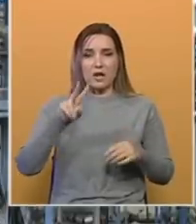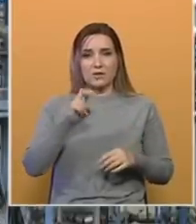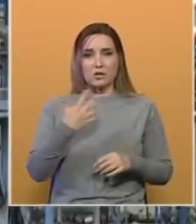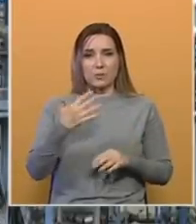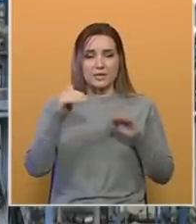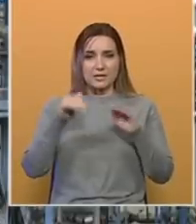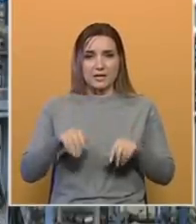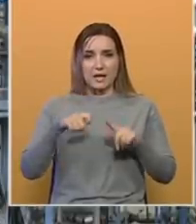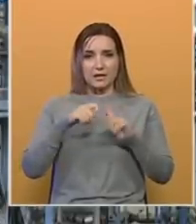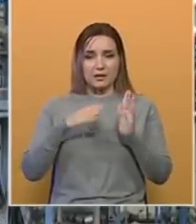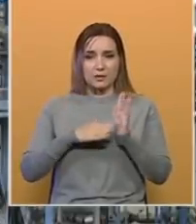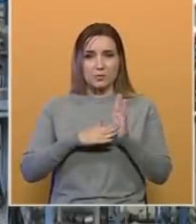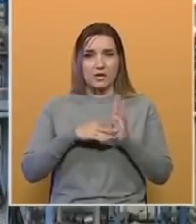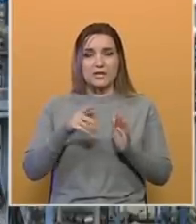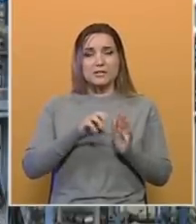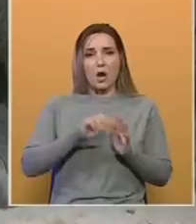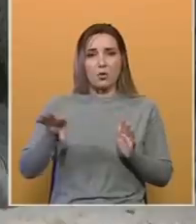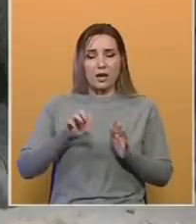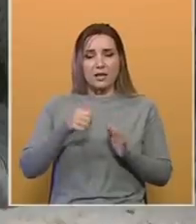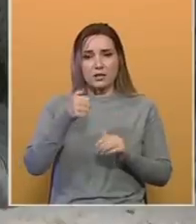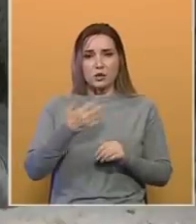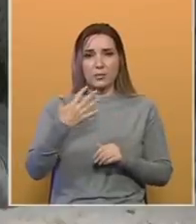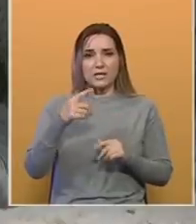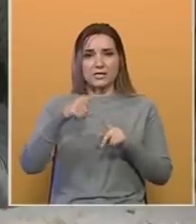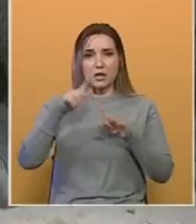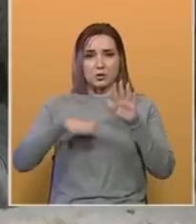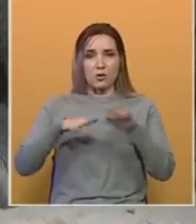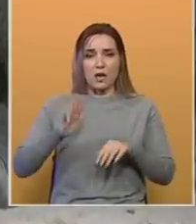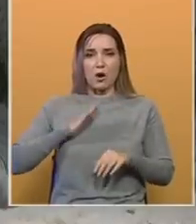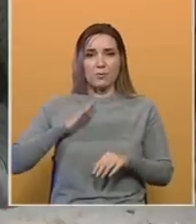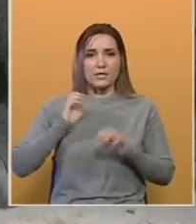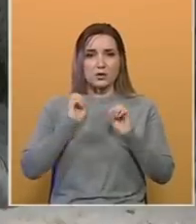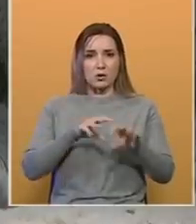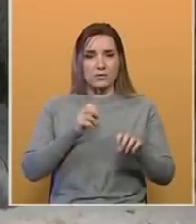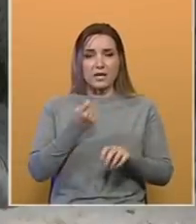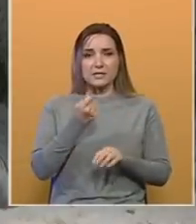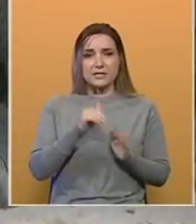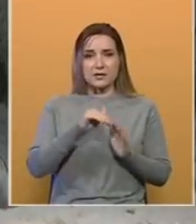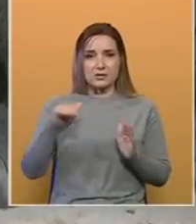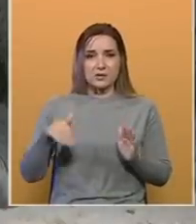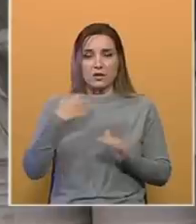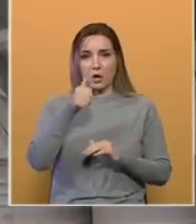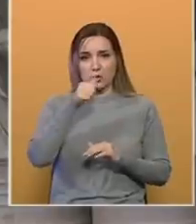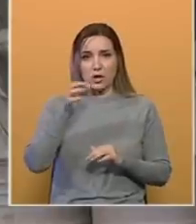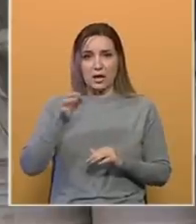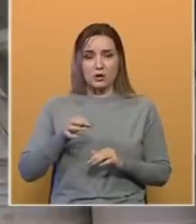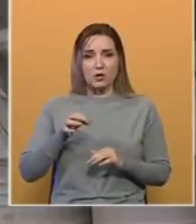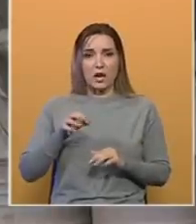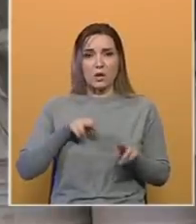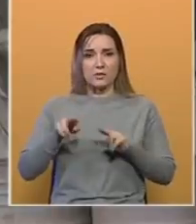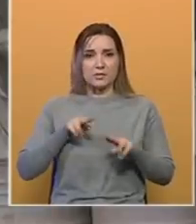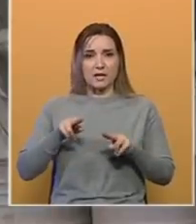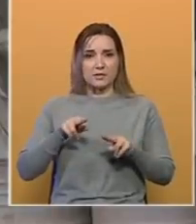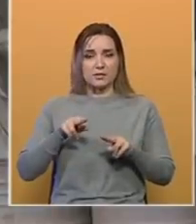tihljada maraka za uklanjanje 150 tona opasnog otpada. Sredstva su izdvojena nakon što je Kantonalno ministarstvo zaštite